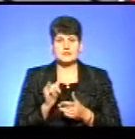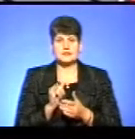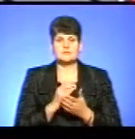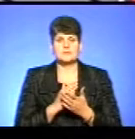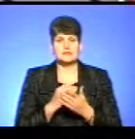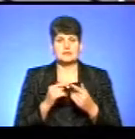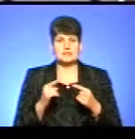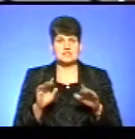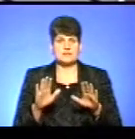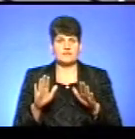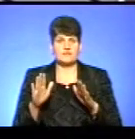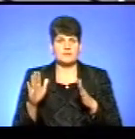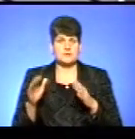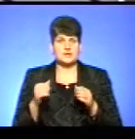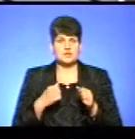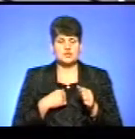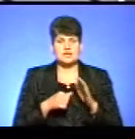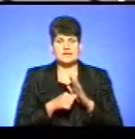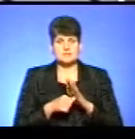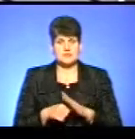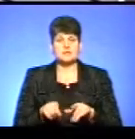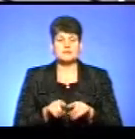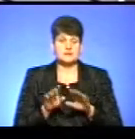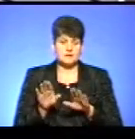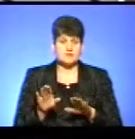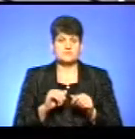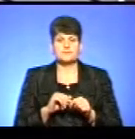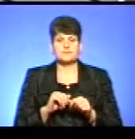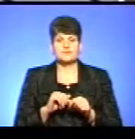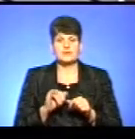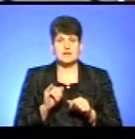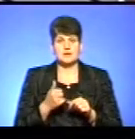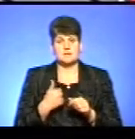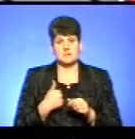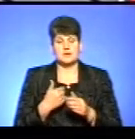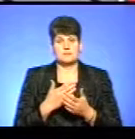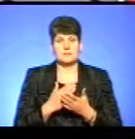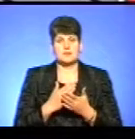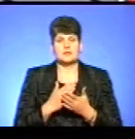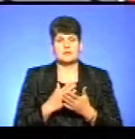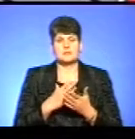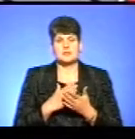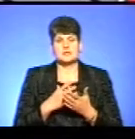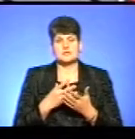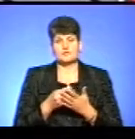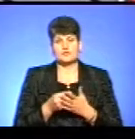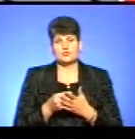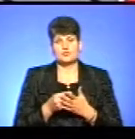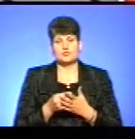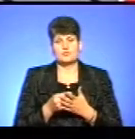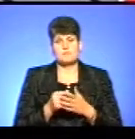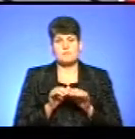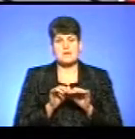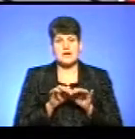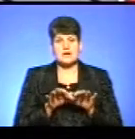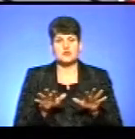з різними випадками, на жаль, і дискримінації теж. І ми б мали мати свою мережу